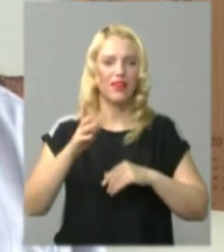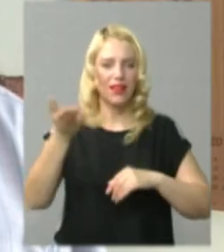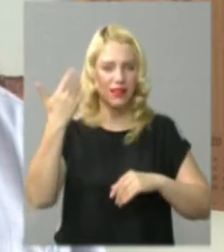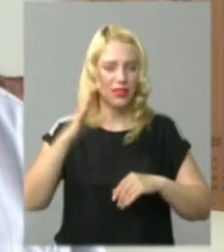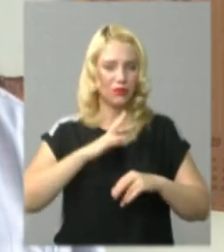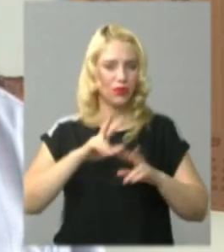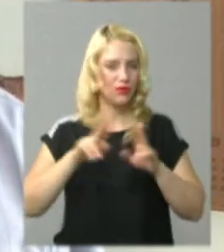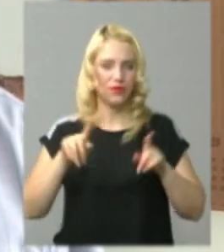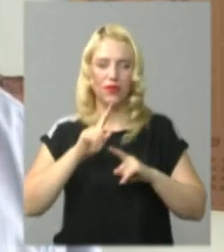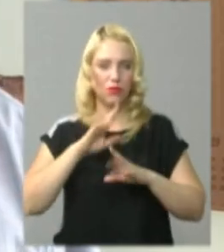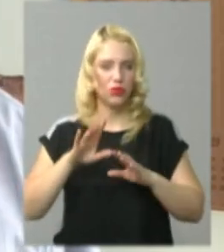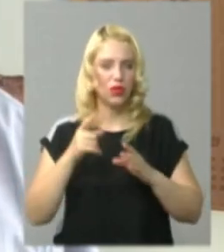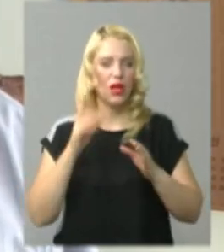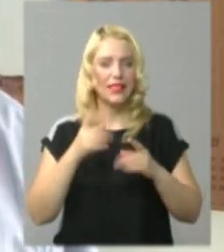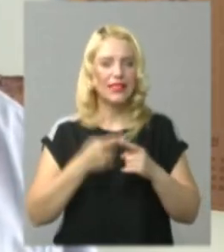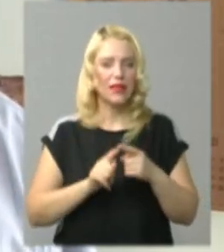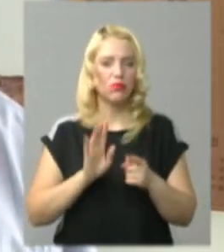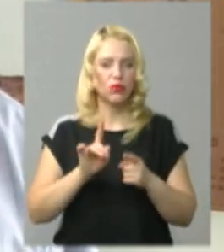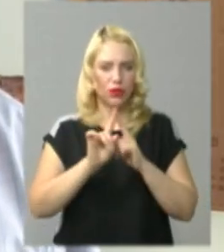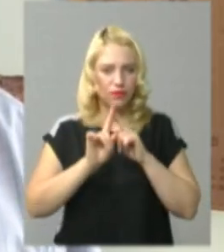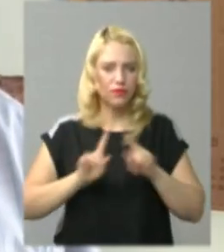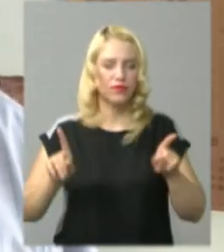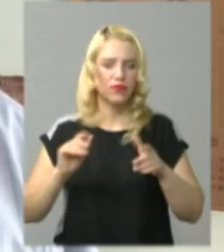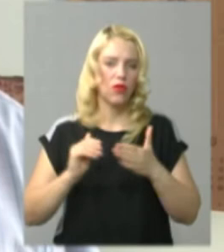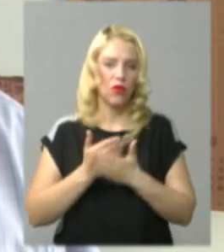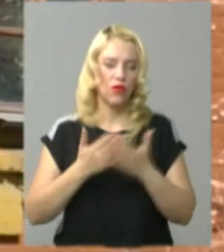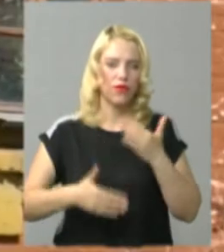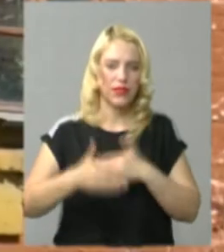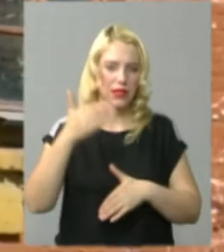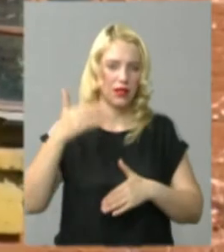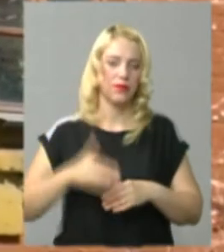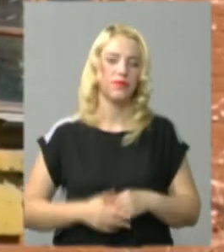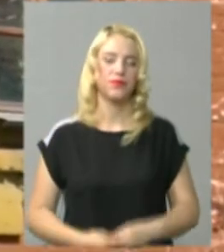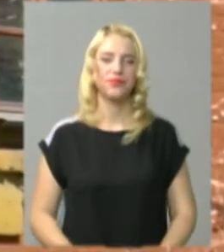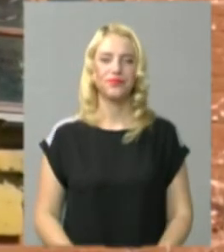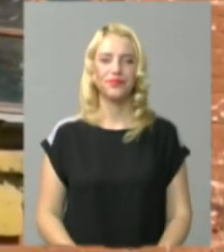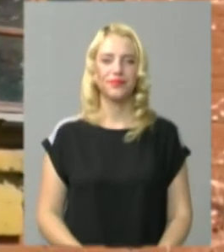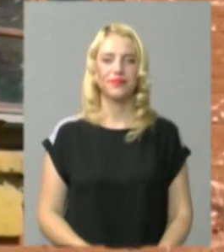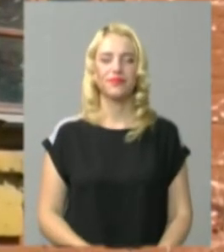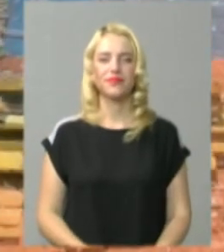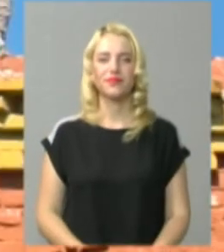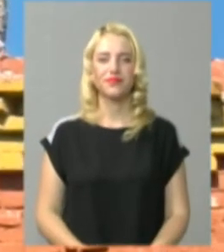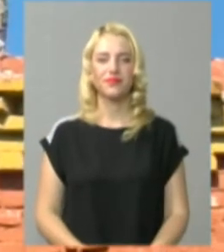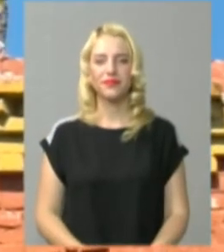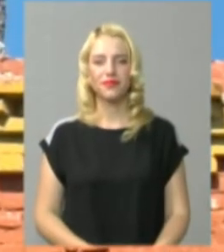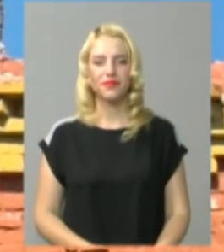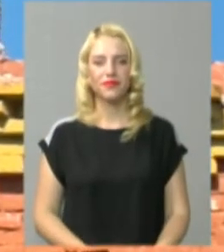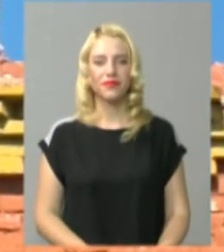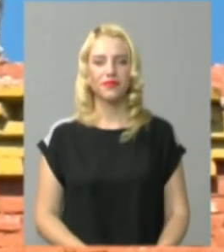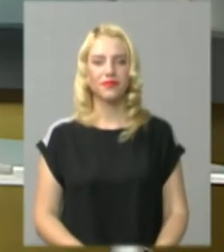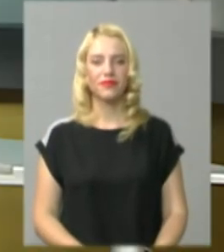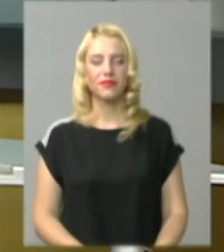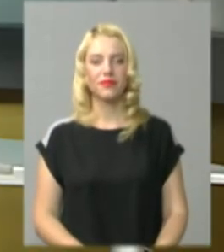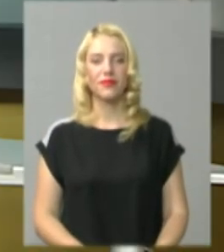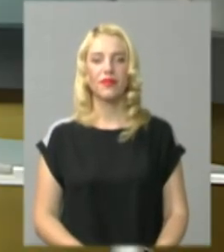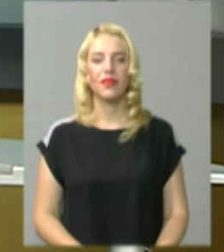-10 років тому, тобто це буде досить хороший фасад будівлі зроблений». Світлана Поробок, Юрій Чорний, новини на Суспільному, Хмельницький.